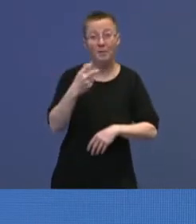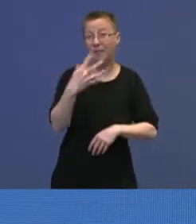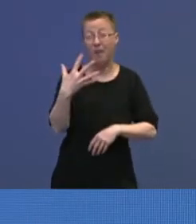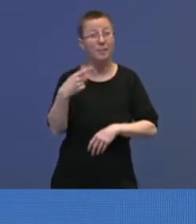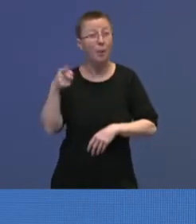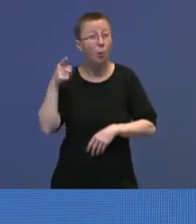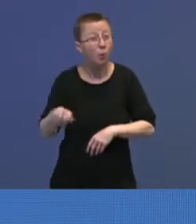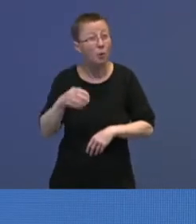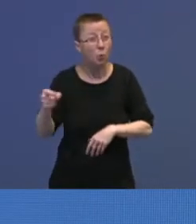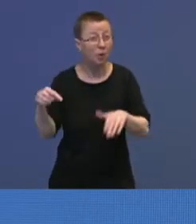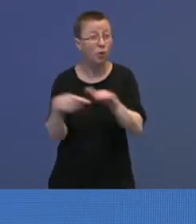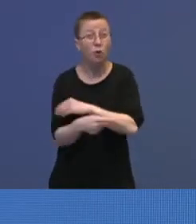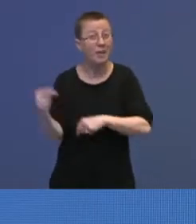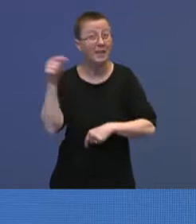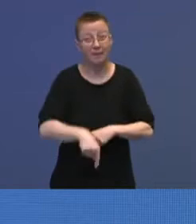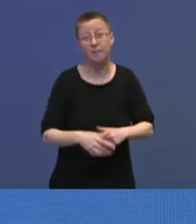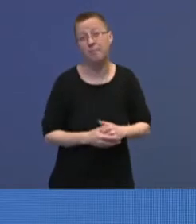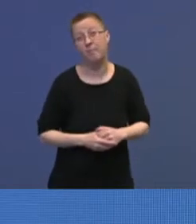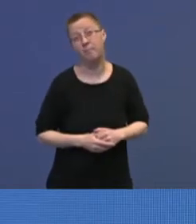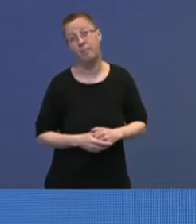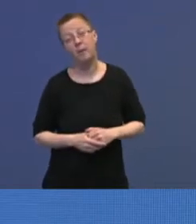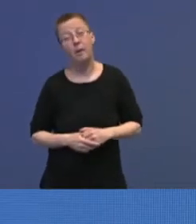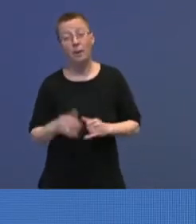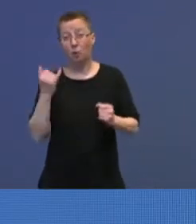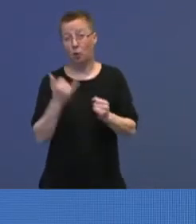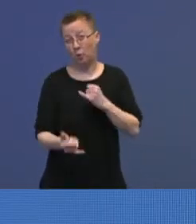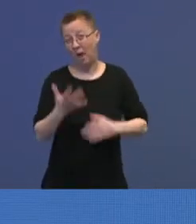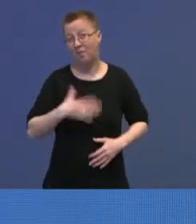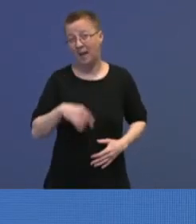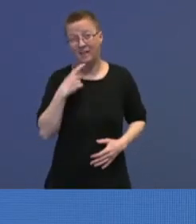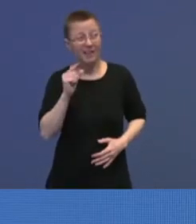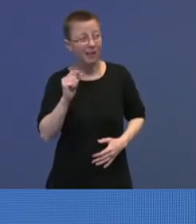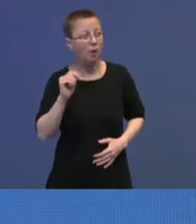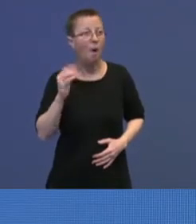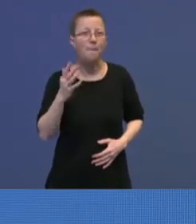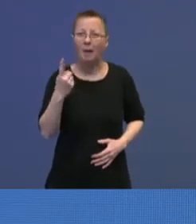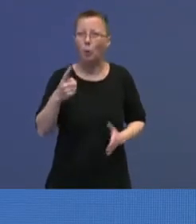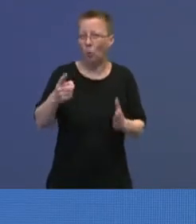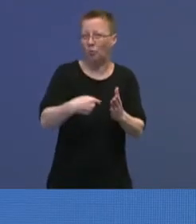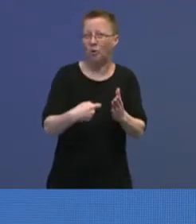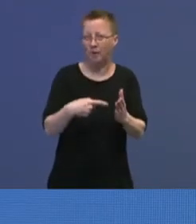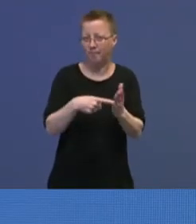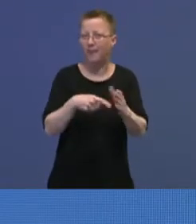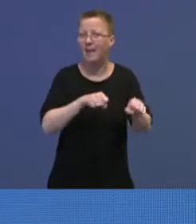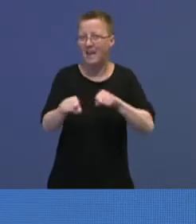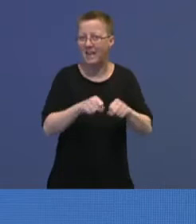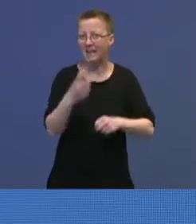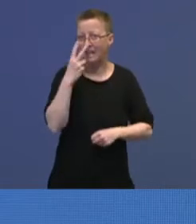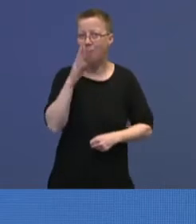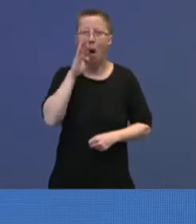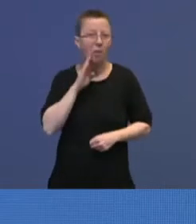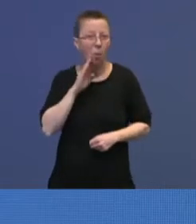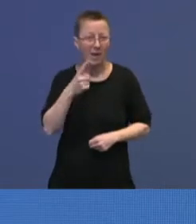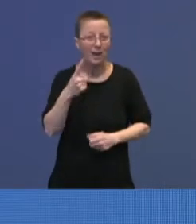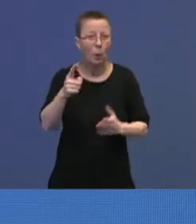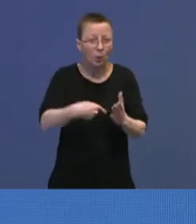til 100 000 flyktninger. Til slutt vil jeg si litt om en utfordring regjeringen ser svært alvorlig